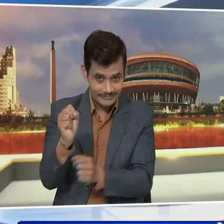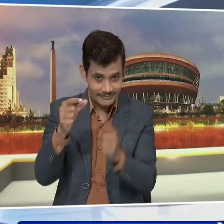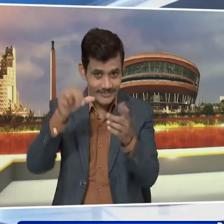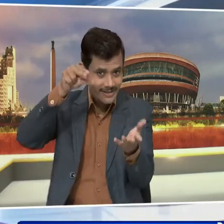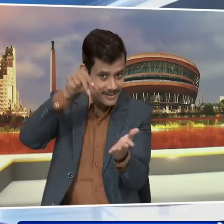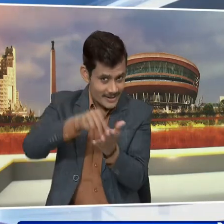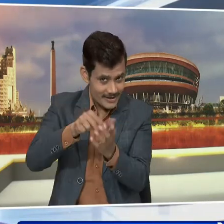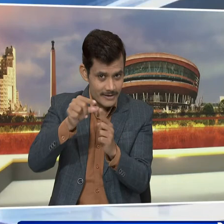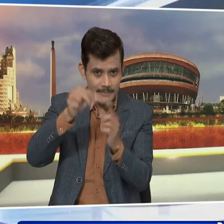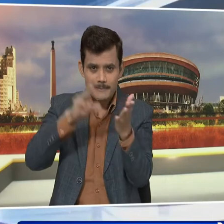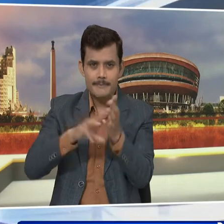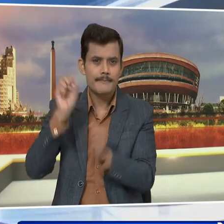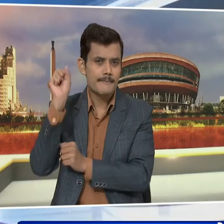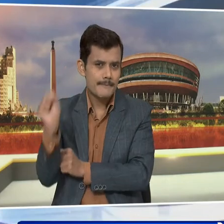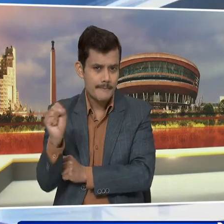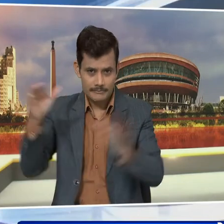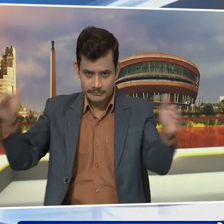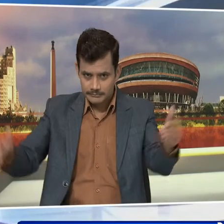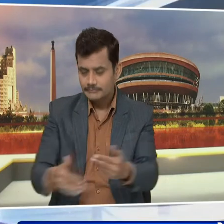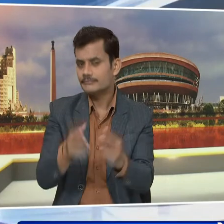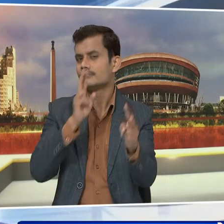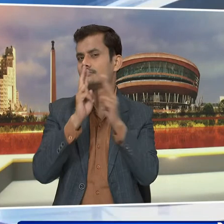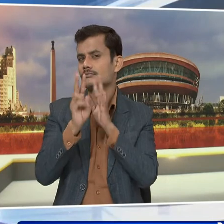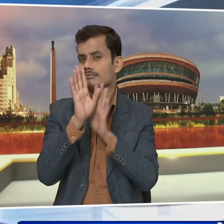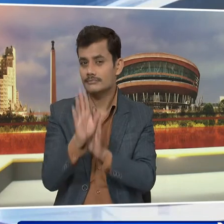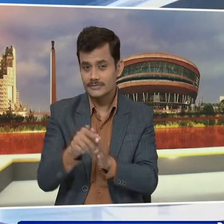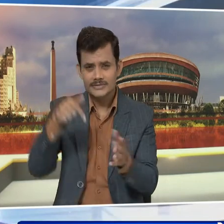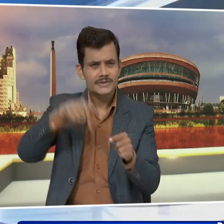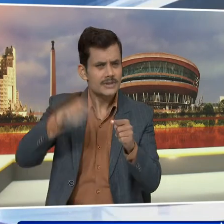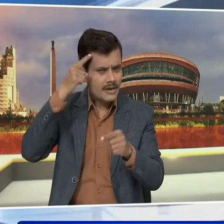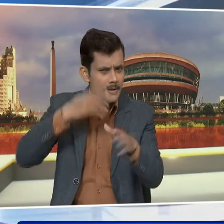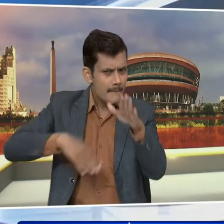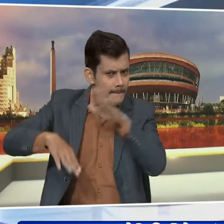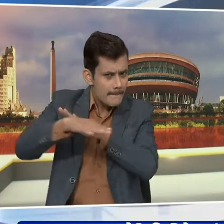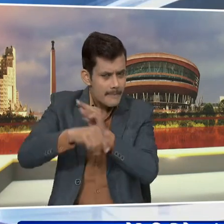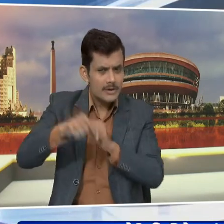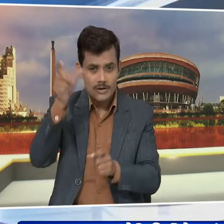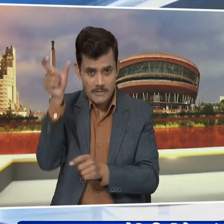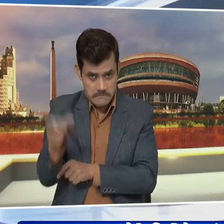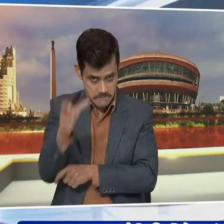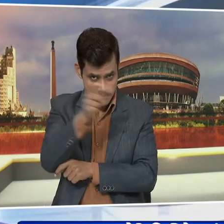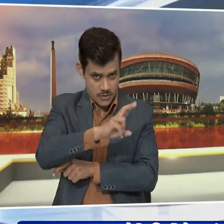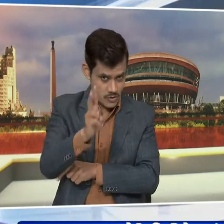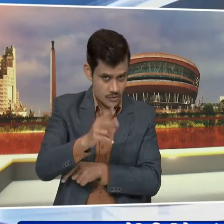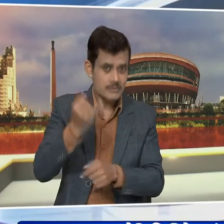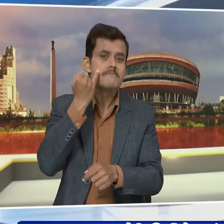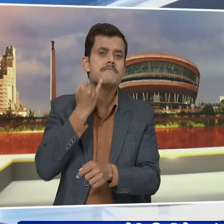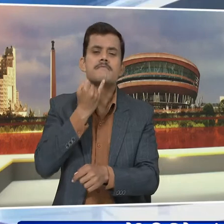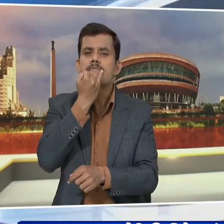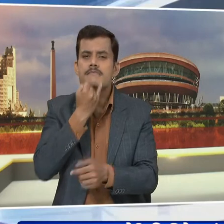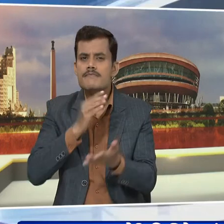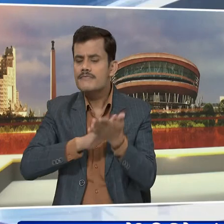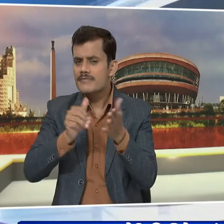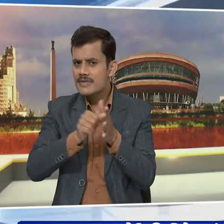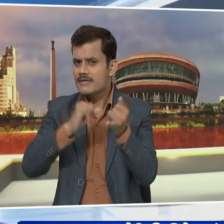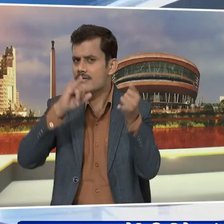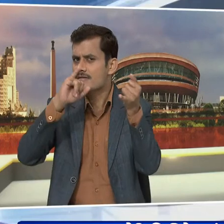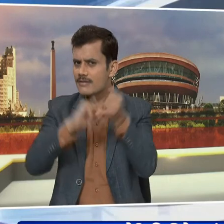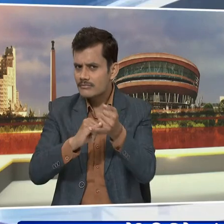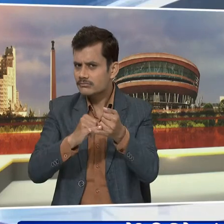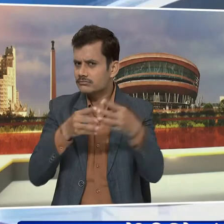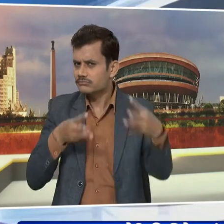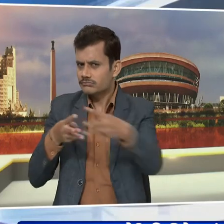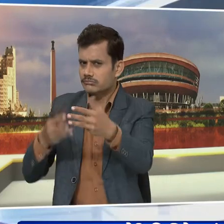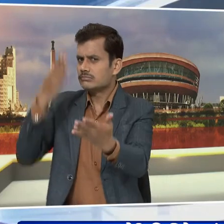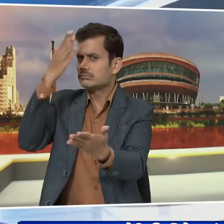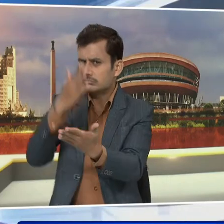मुहम्मद शिया अलसुदानी के साथ चर्चा की इस दोरान दोनों के बीच इसराइल हमास संगहर्श को रोकने की आवशक्ता